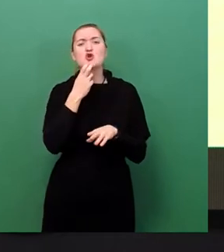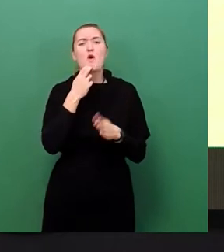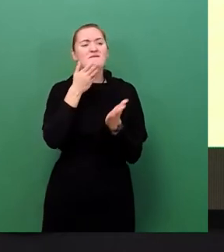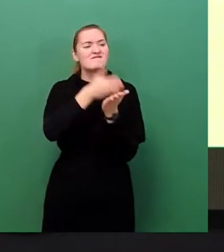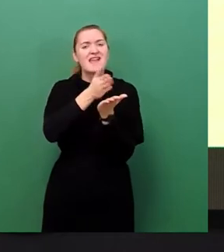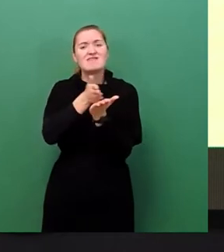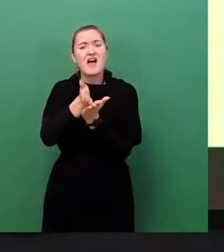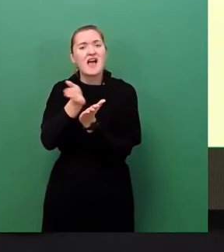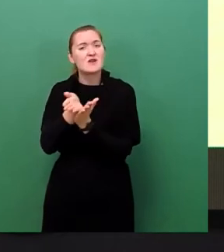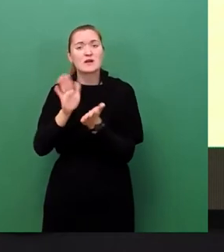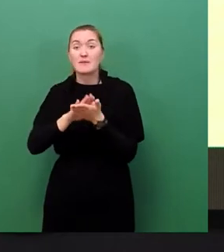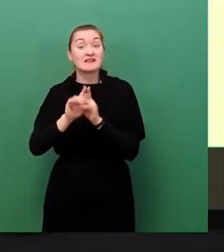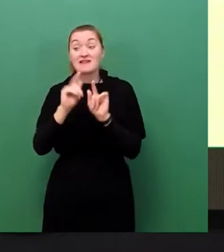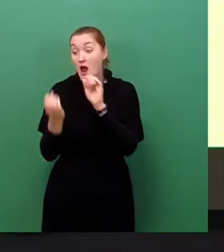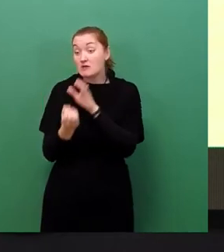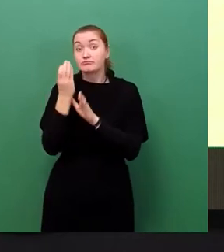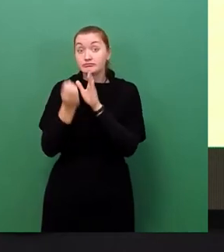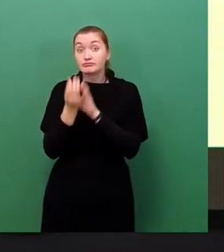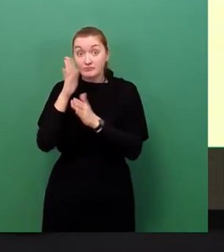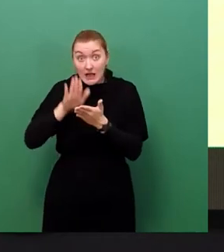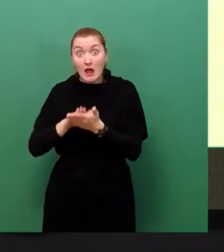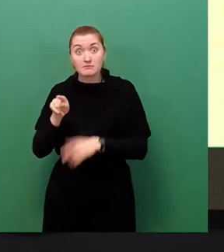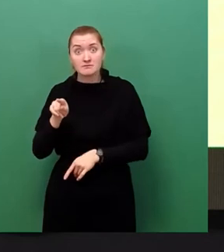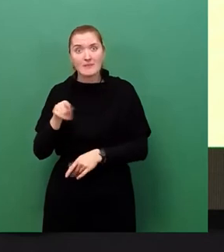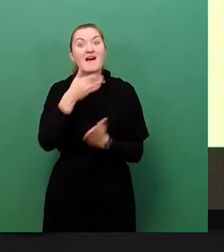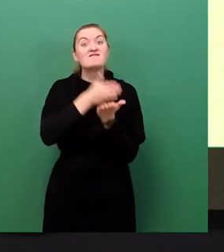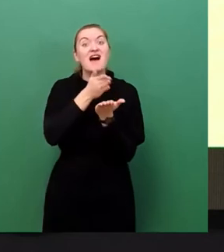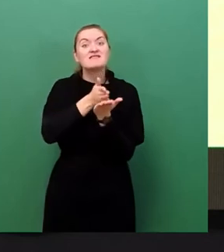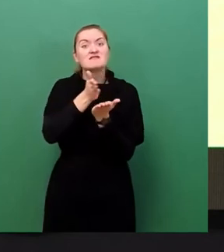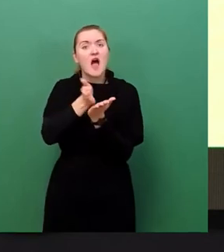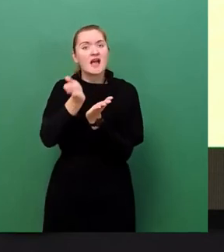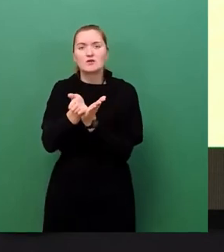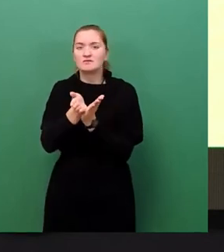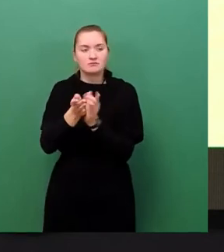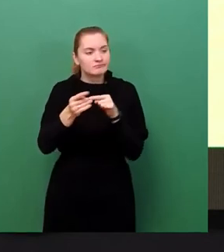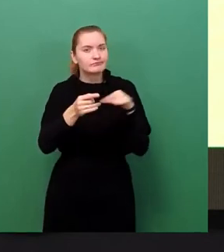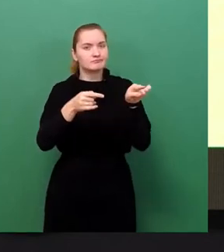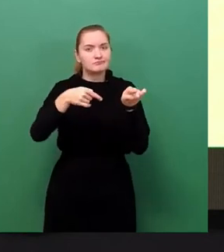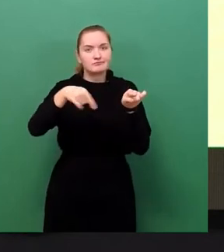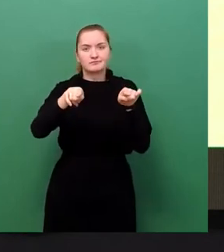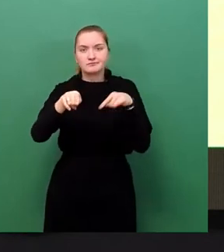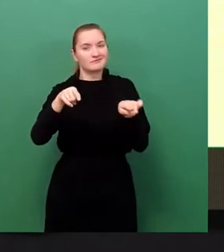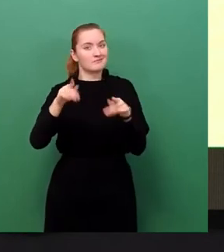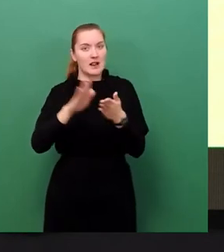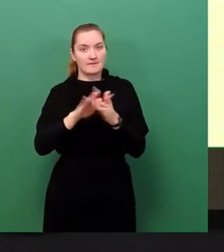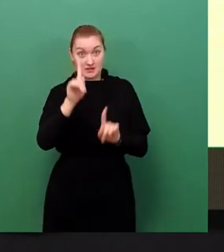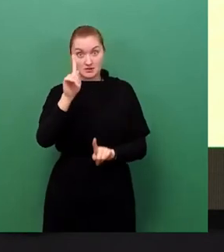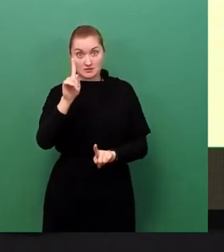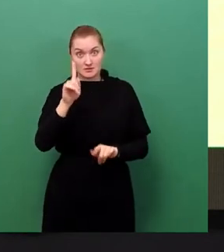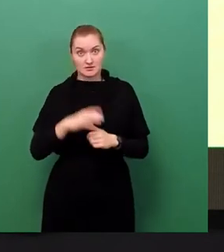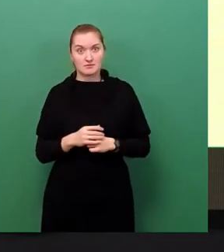die Erzeugung des Stroms. Nochmal, die Verteilung des Stroms hat nicht geklappt, nicht die Versorgung. Und sie können jetzt